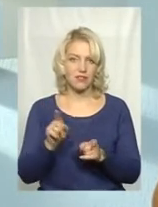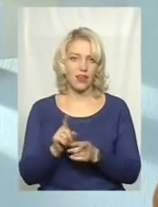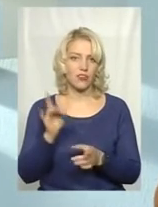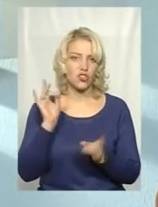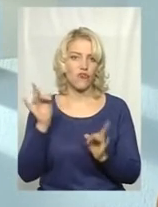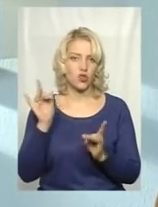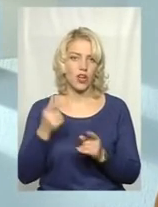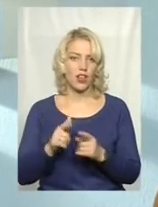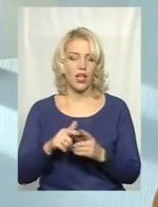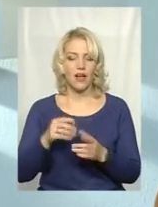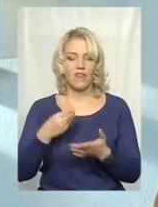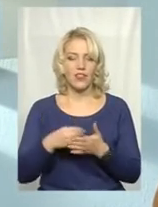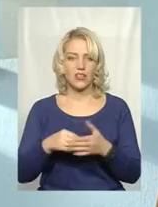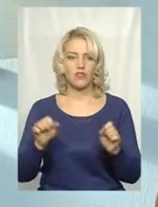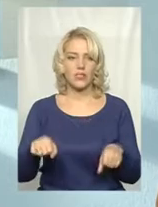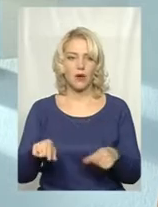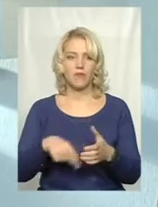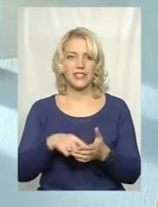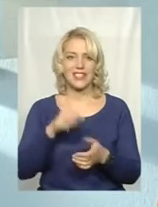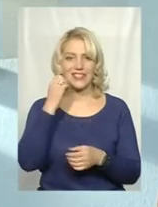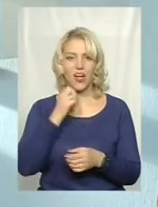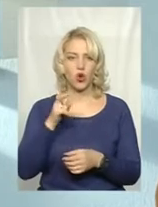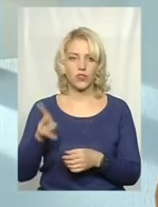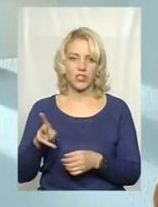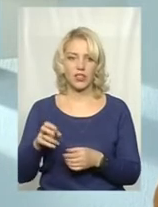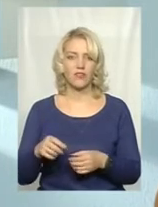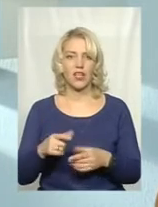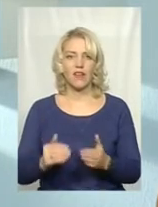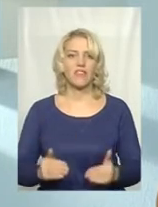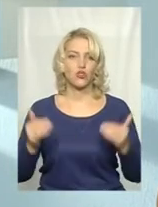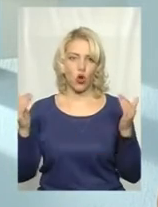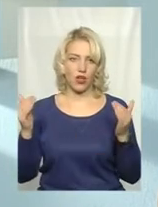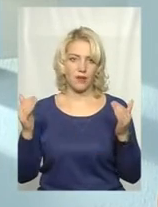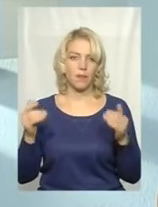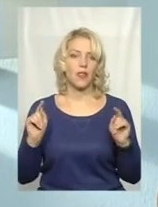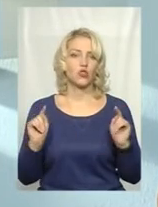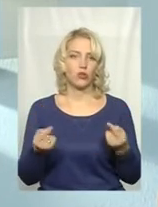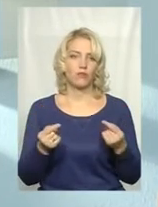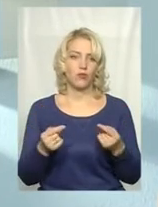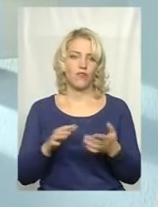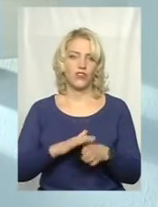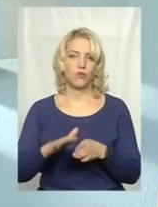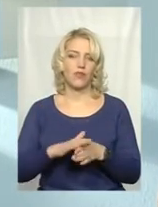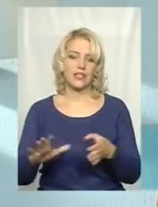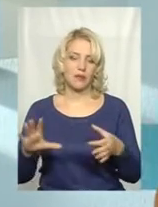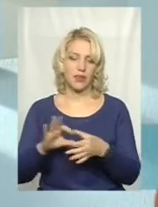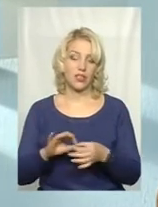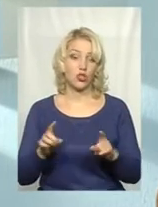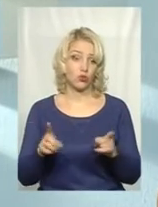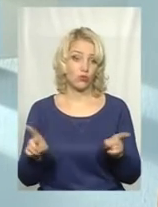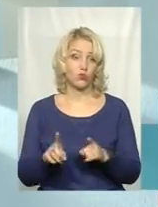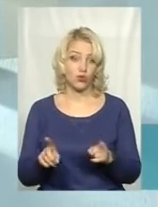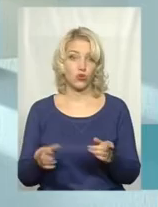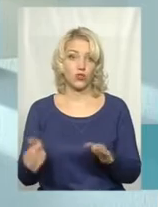Насправді фінансова спроможність міста Старокостянтиніву досить висока. Чому відбувається приєднання? Ну, тому що,